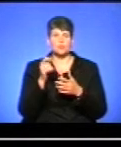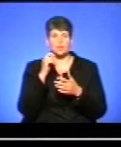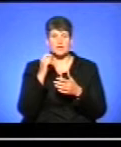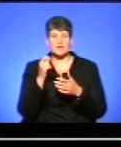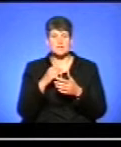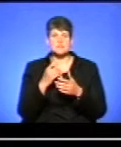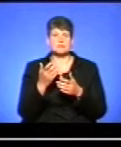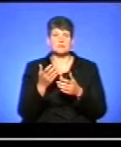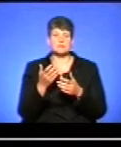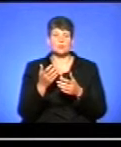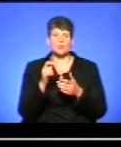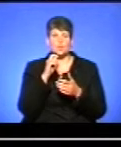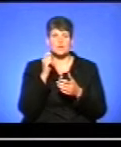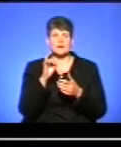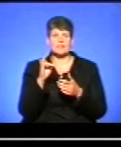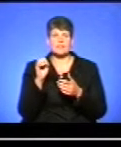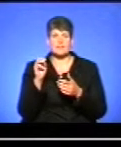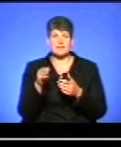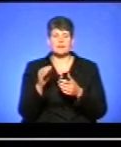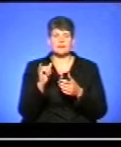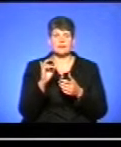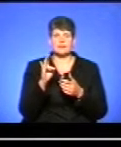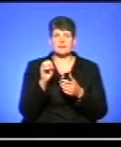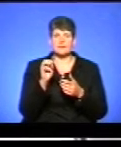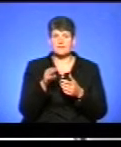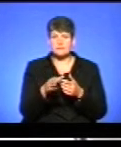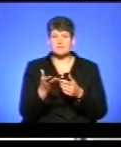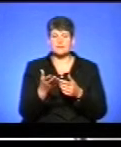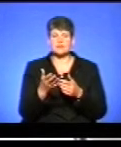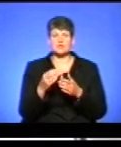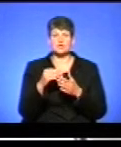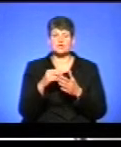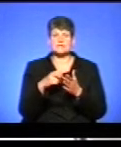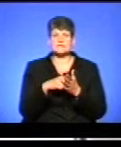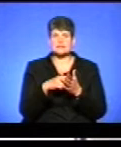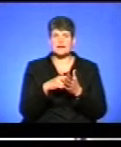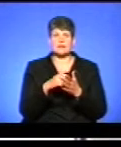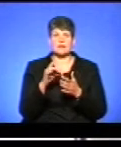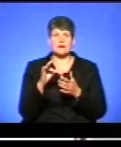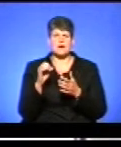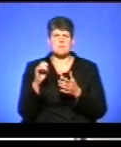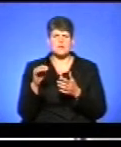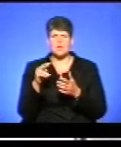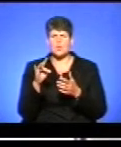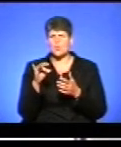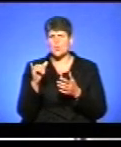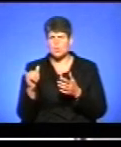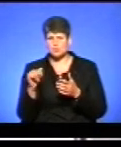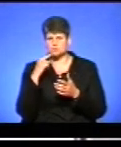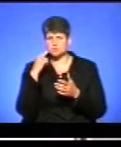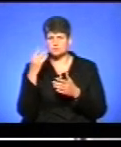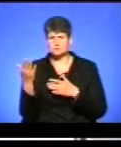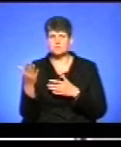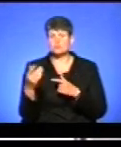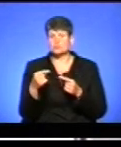українські, Укрнет, Інет, і так далі. Тому, якщо скринька зареєстрована десь на Rambler.ru, чи Яндекс.ру, то,